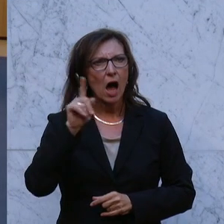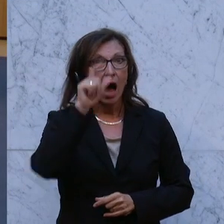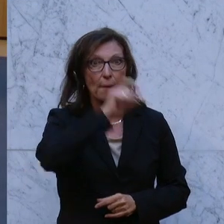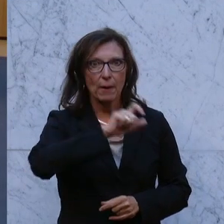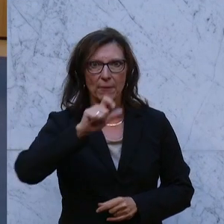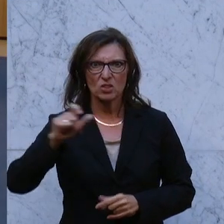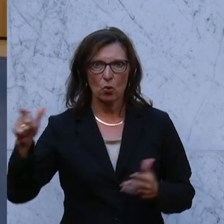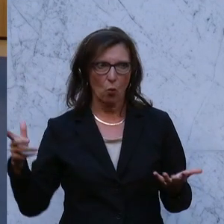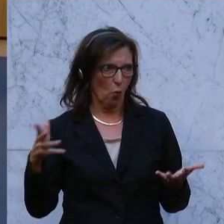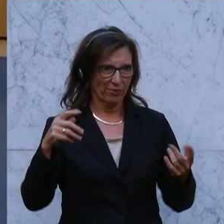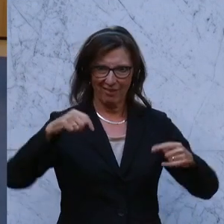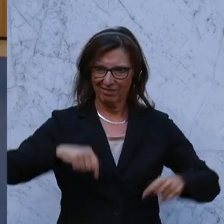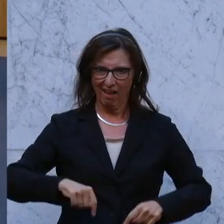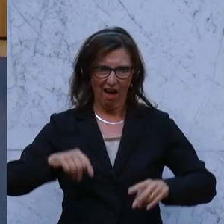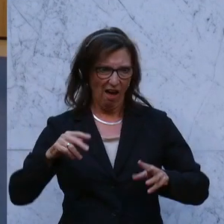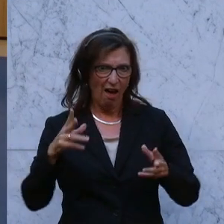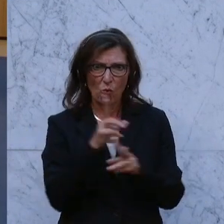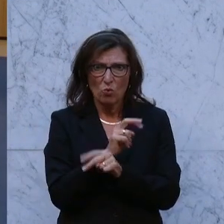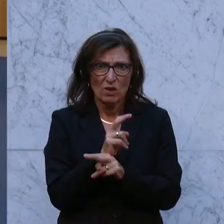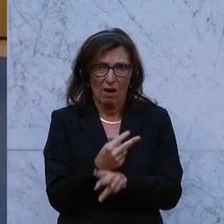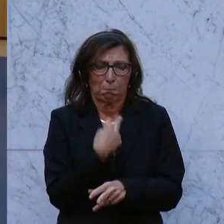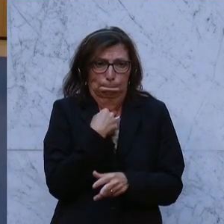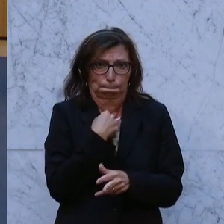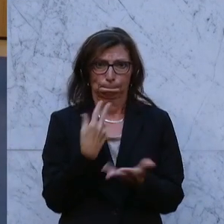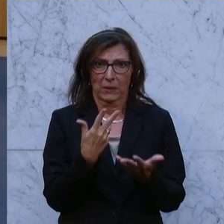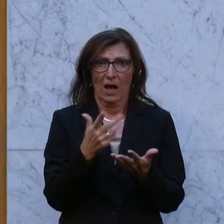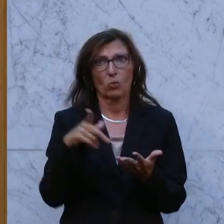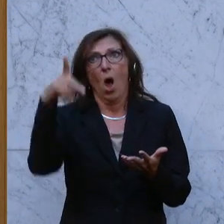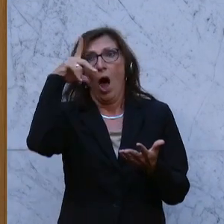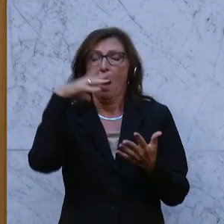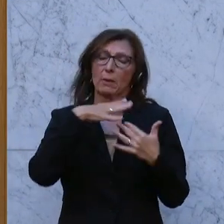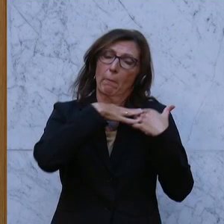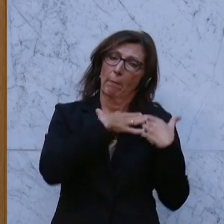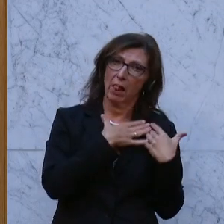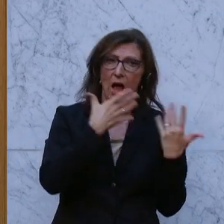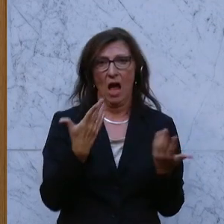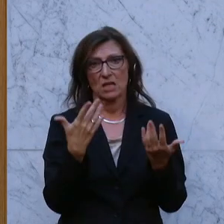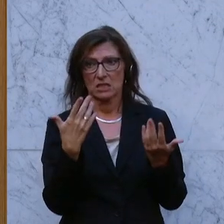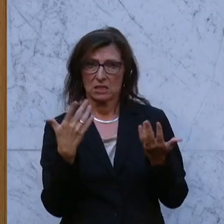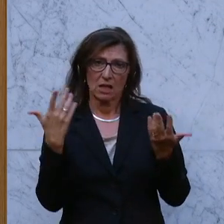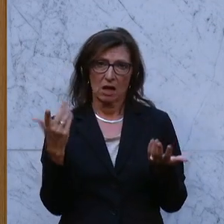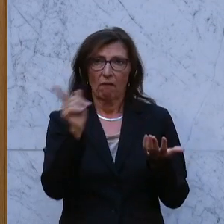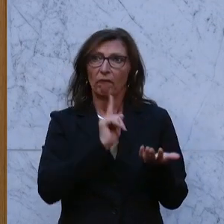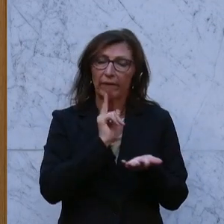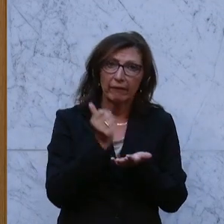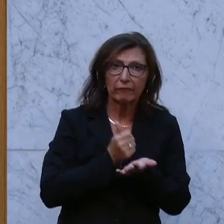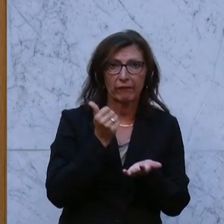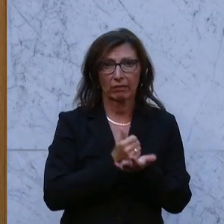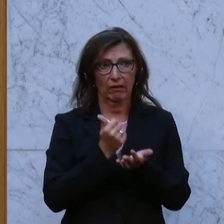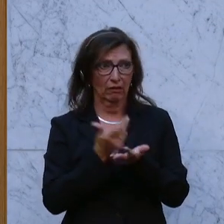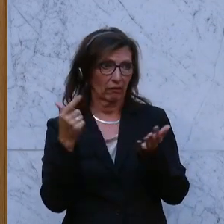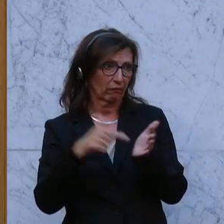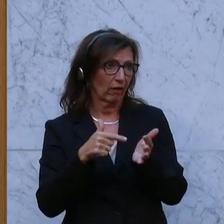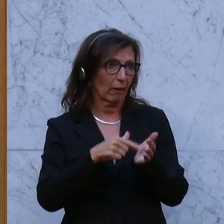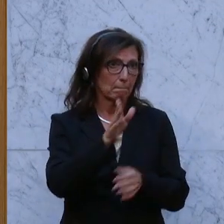haben in diesem Land, aber die Hauptlast dieser Republik tragen, die aber mit kleinen Einkommen, ob sie in der Pension